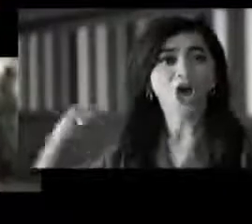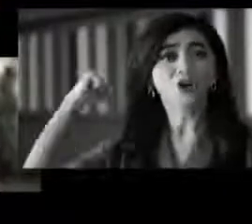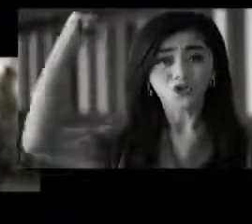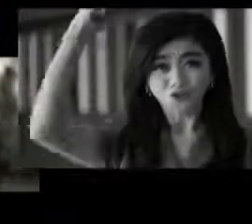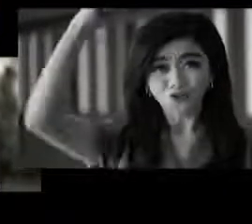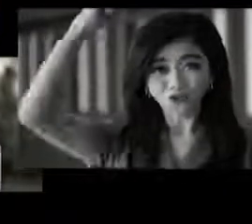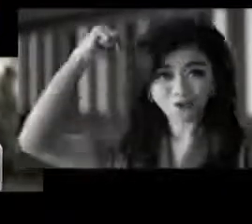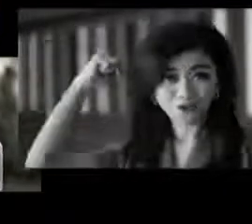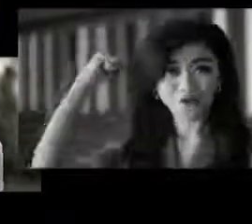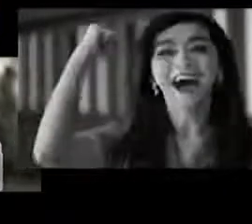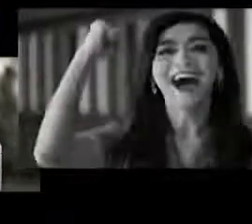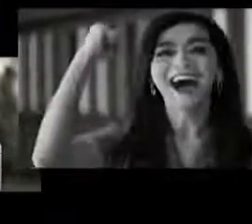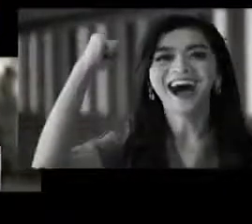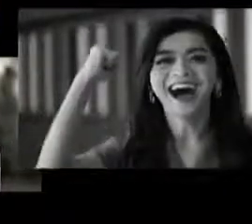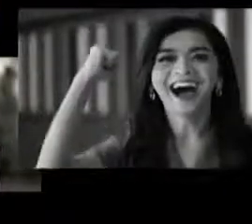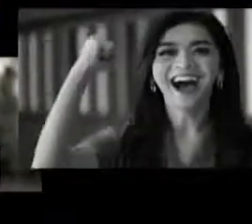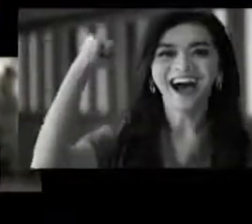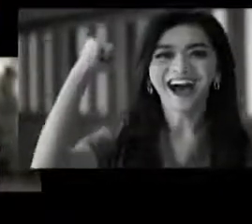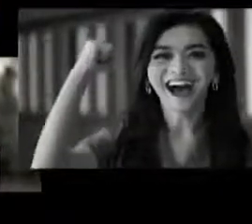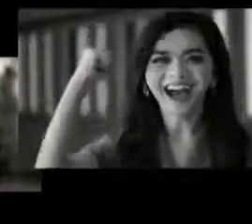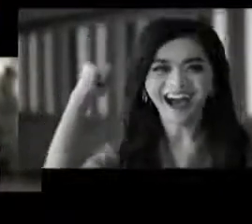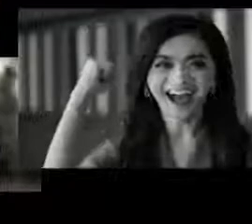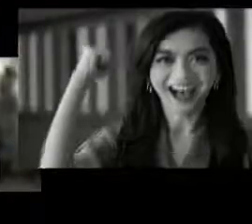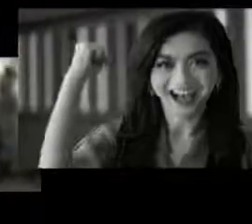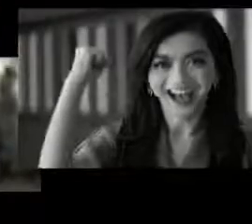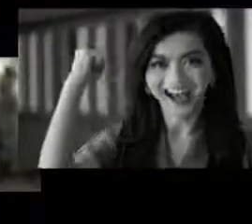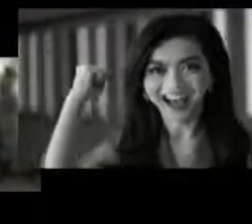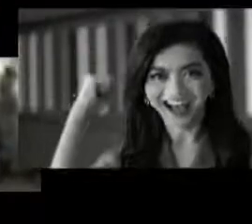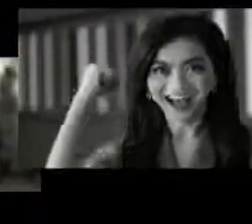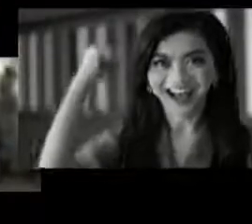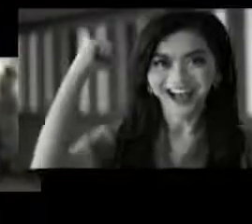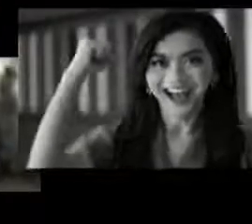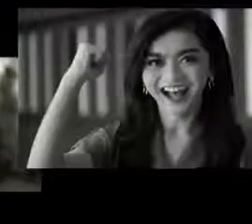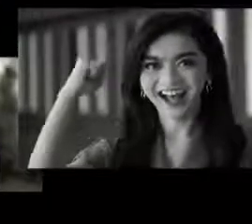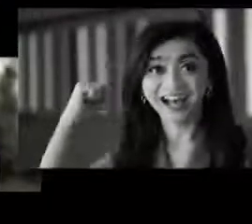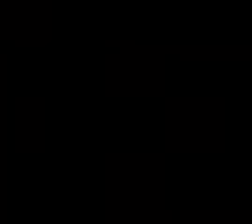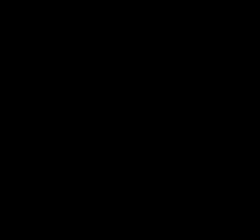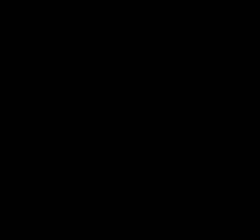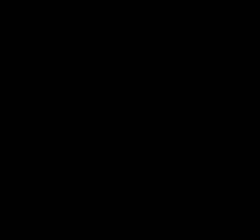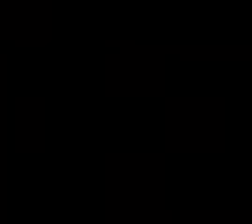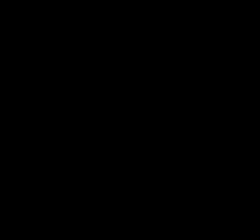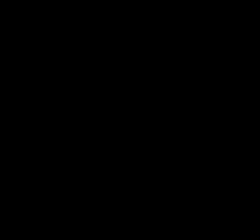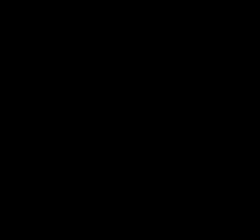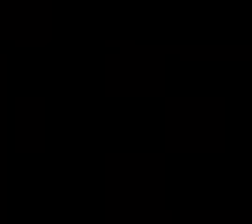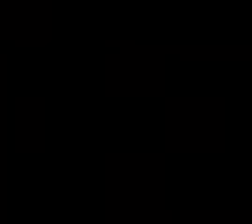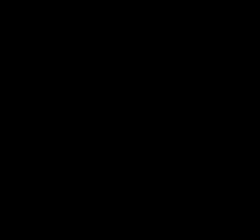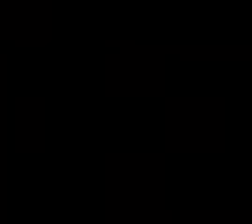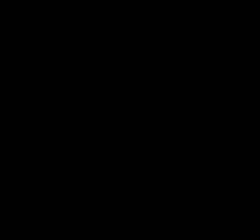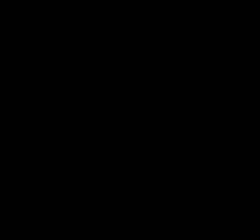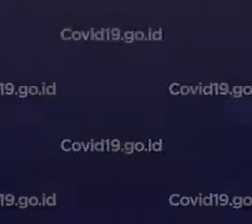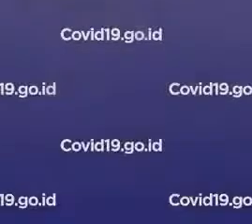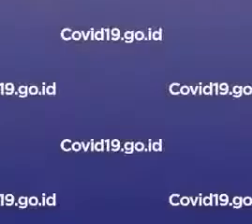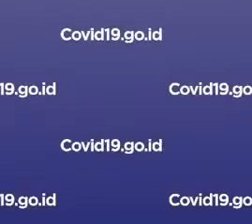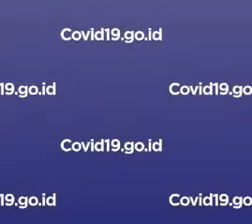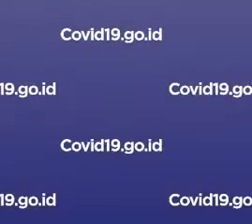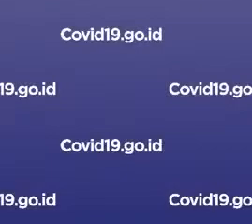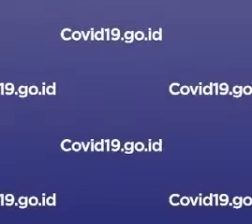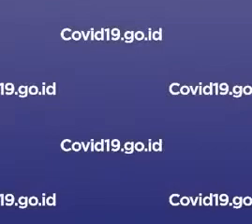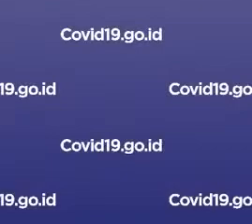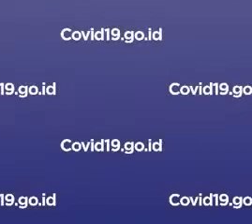selanjutnya.